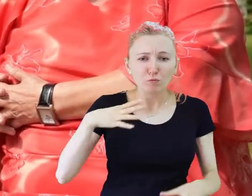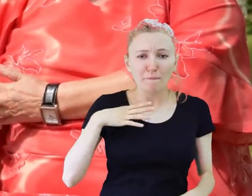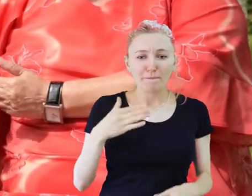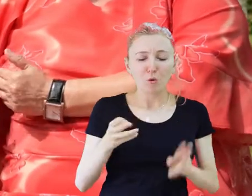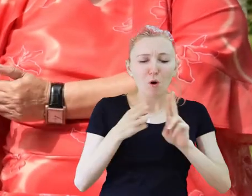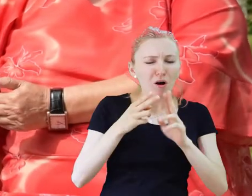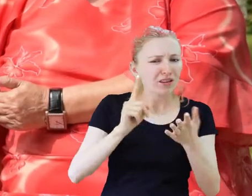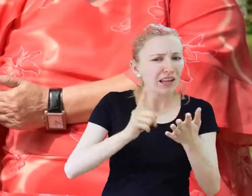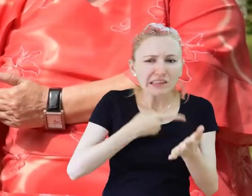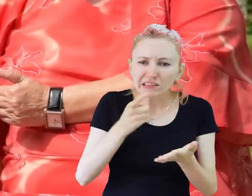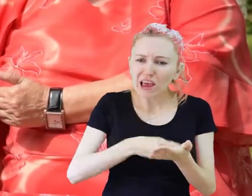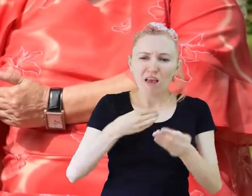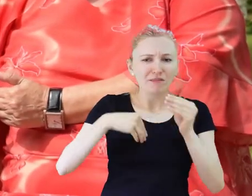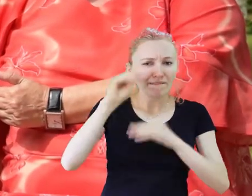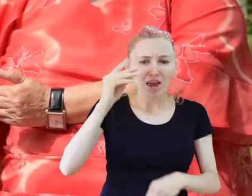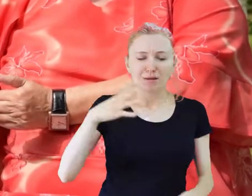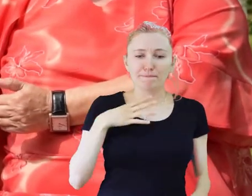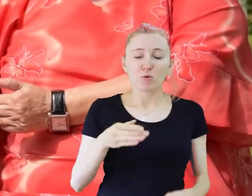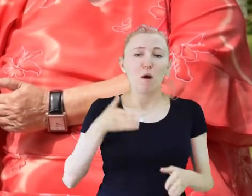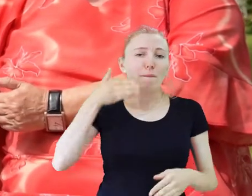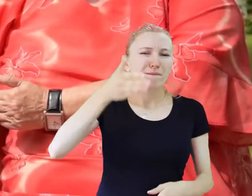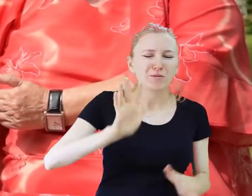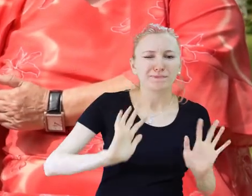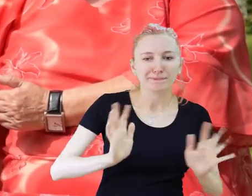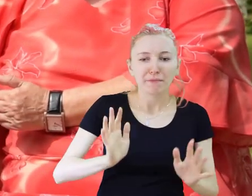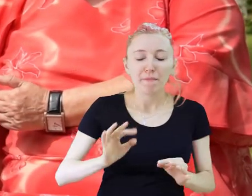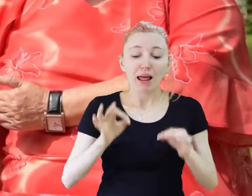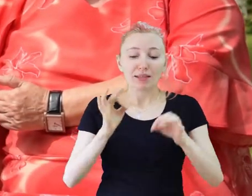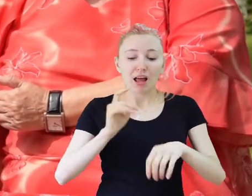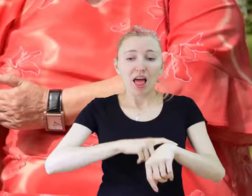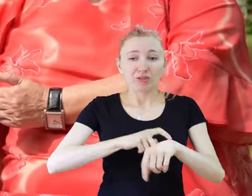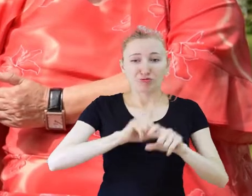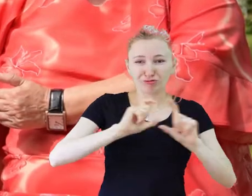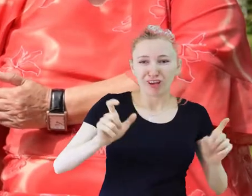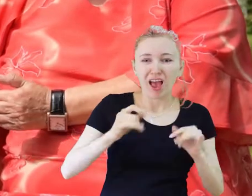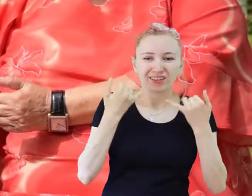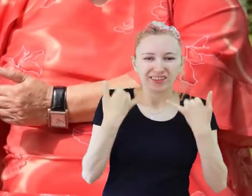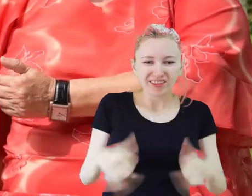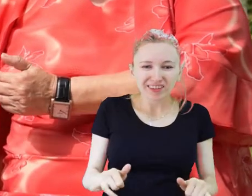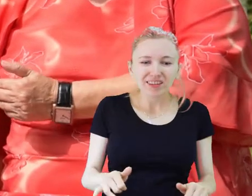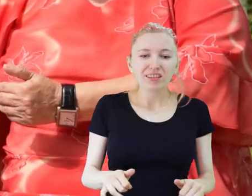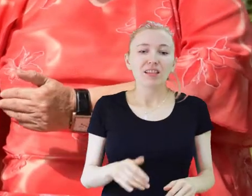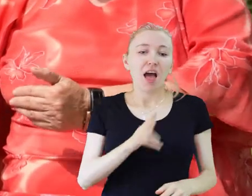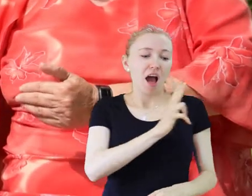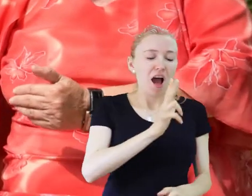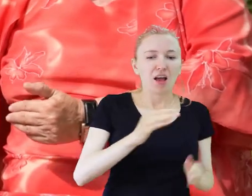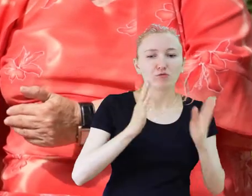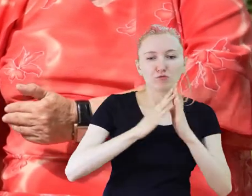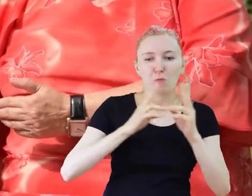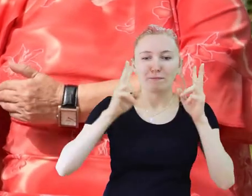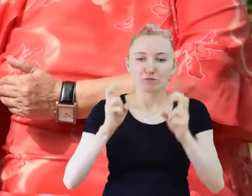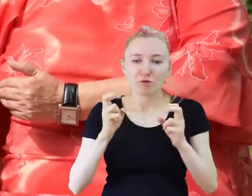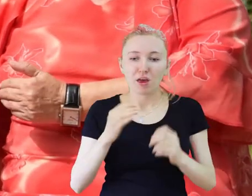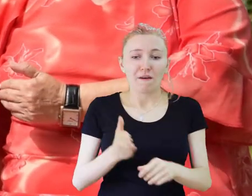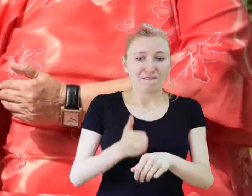Więcej mogły z sobą, więcej rozmawiały. Kontaktowały się więcej. Teraz są czasy takie, że każdy